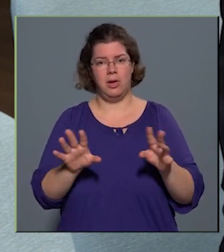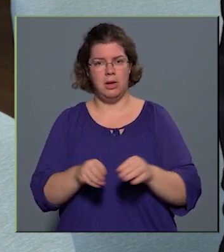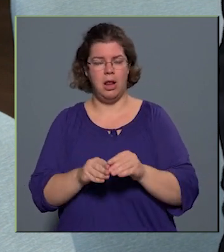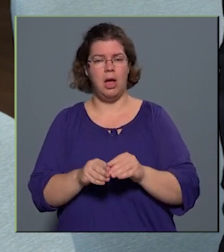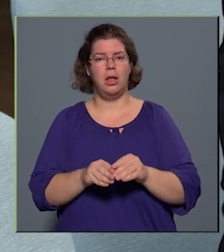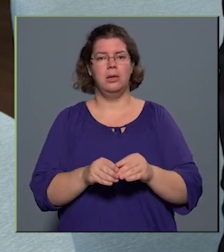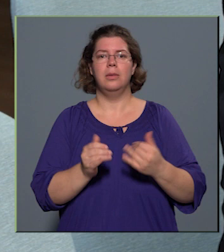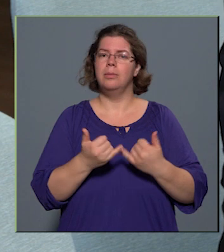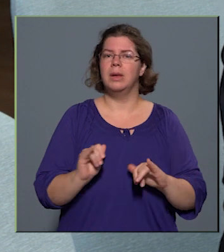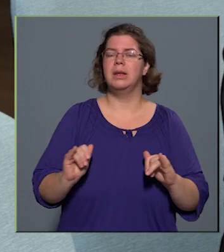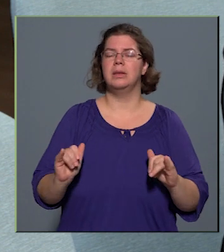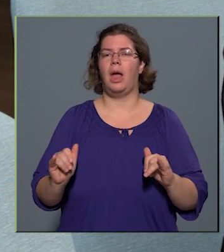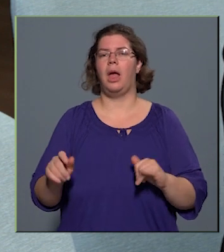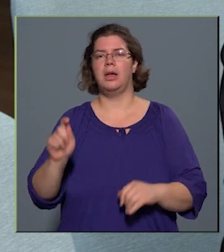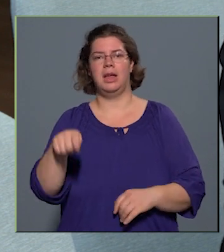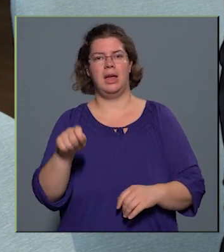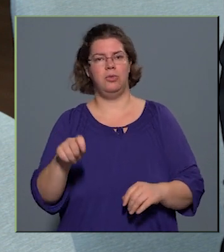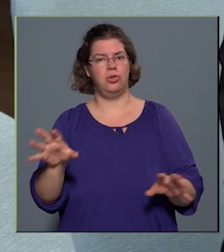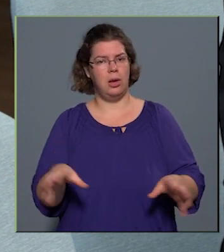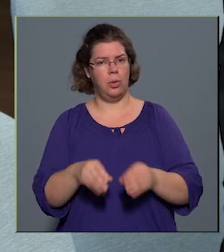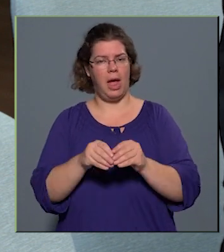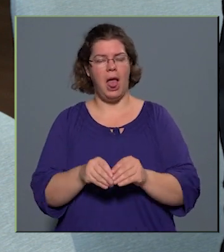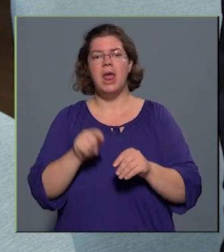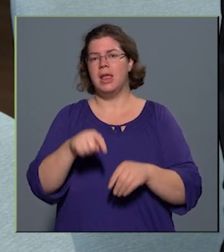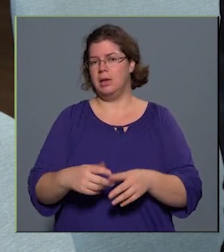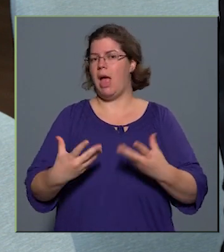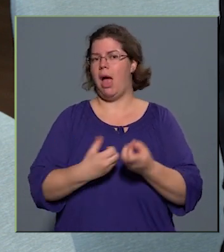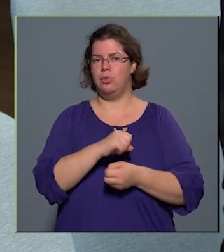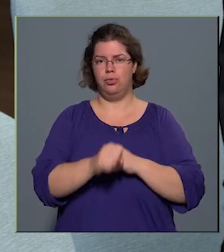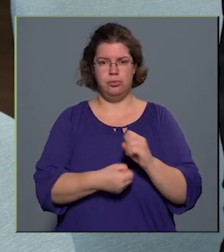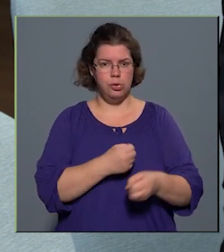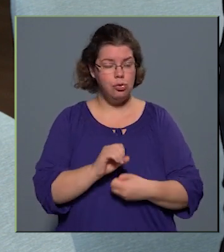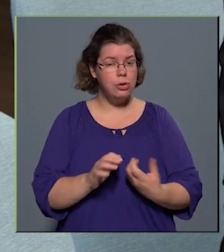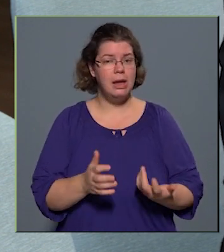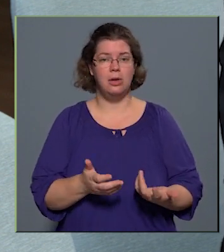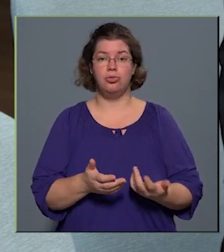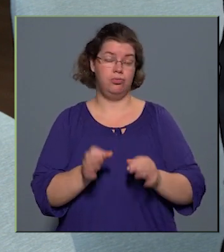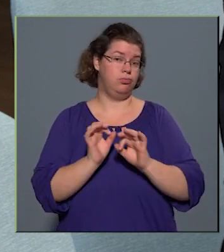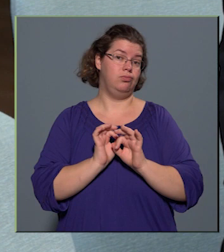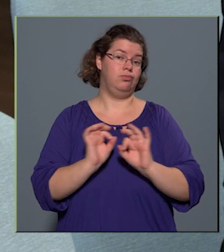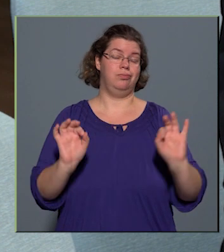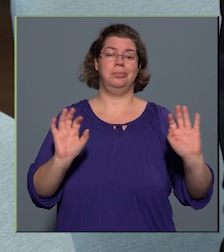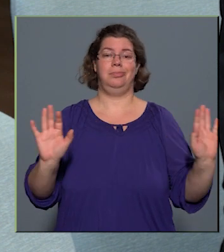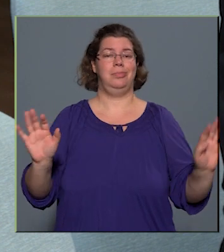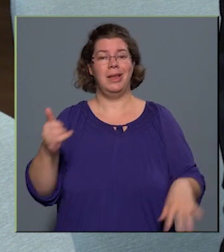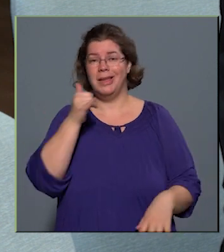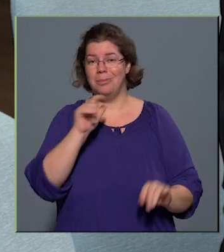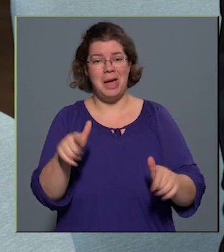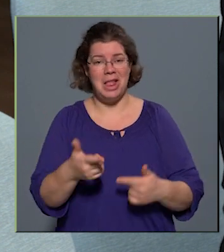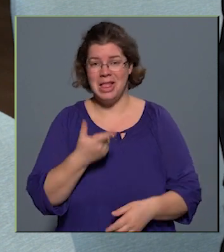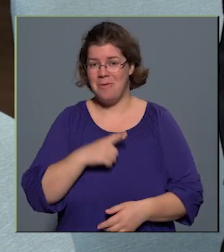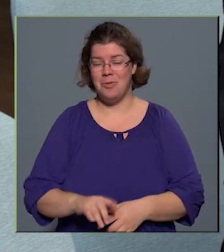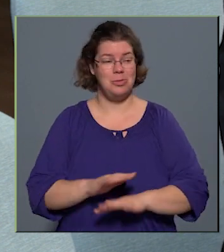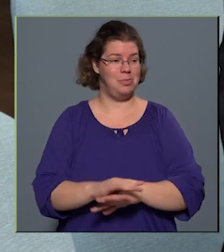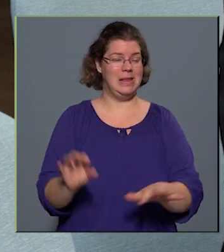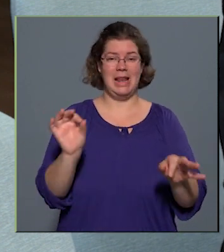mind a képviselőkkel ez az együttműködés hibátlan volt minden esetben.